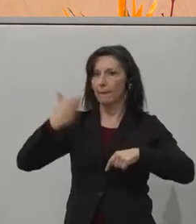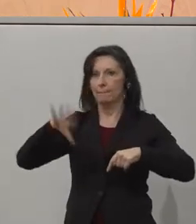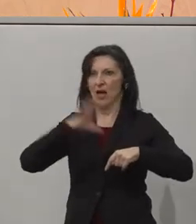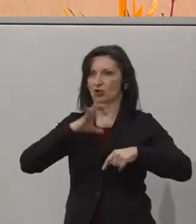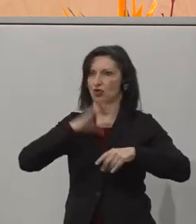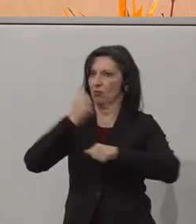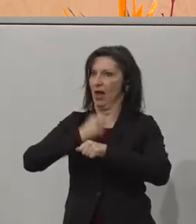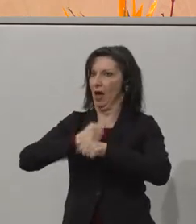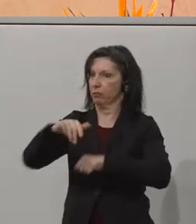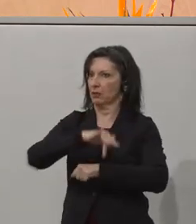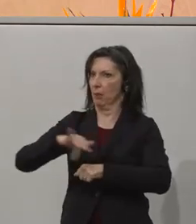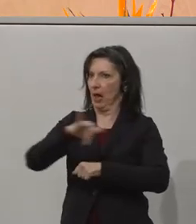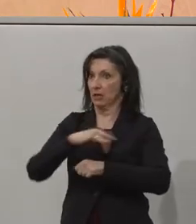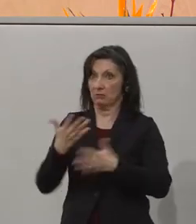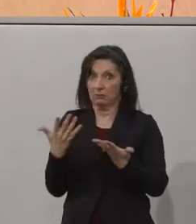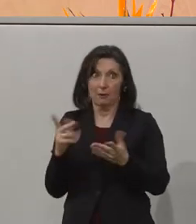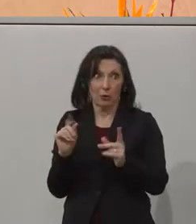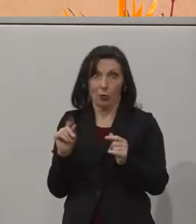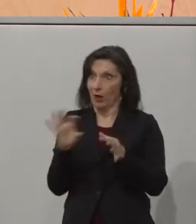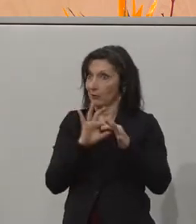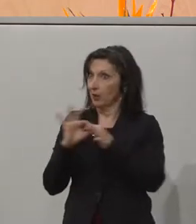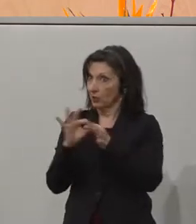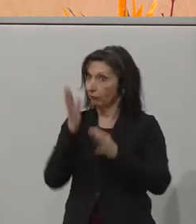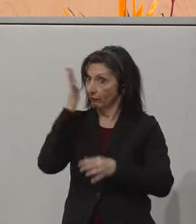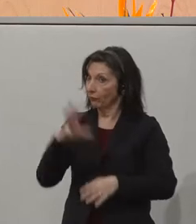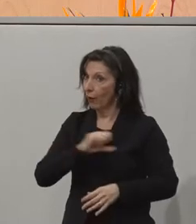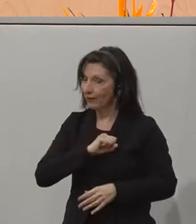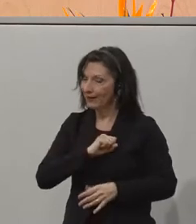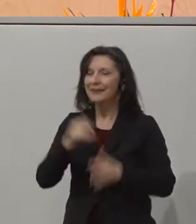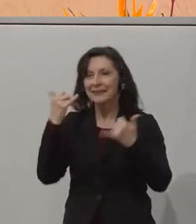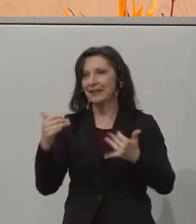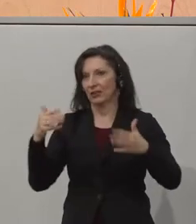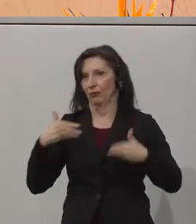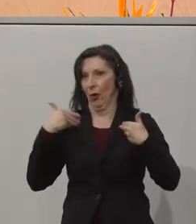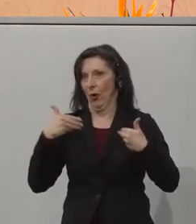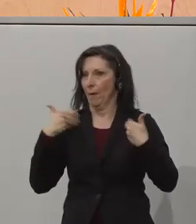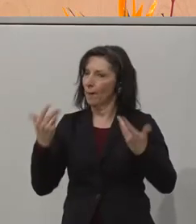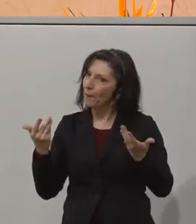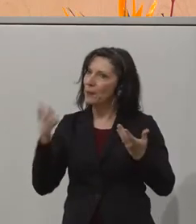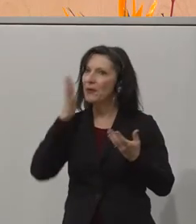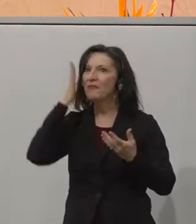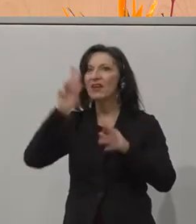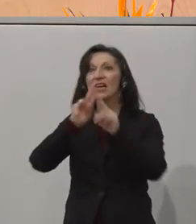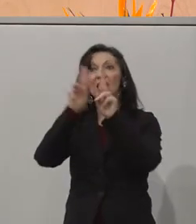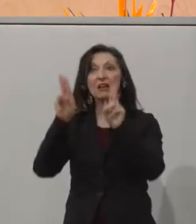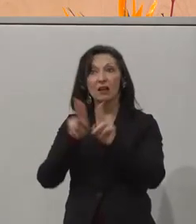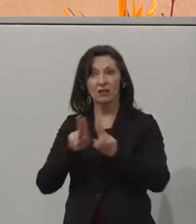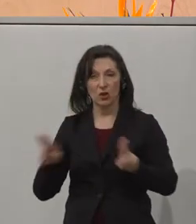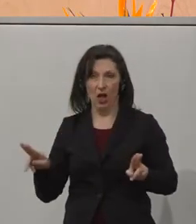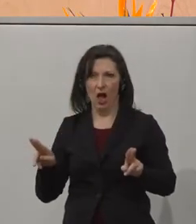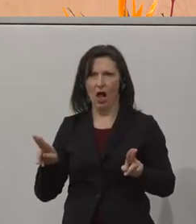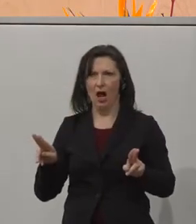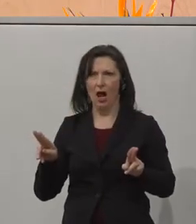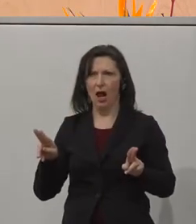können wir davon nur profitieren. Wir freuen uns jetzt, dass wir Ihnen auch eine internationale Top